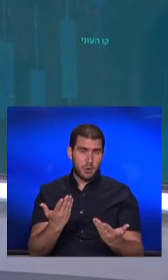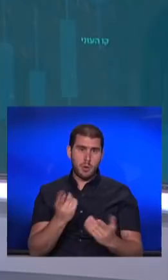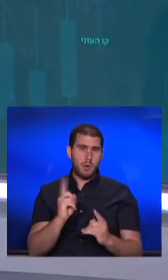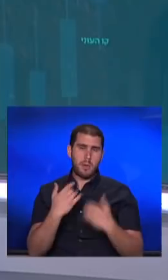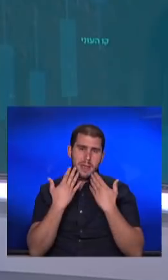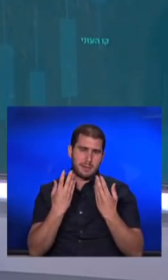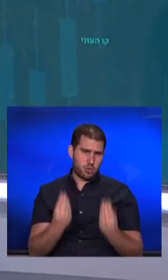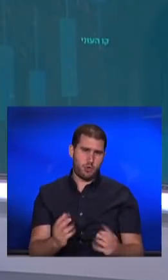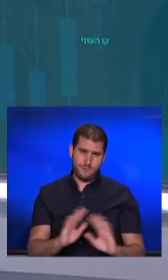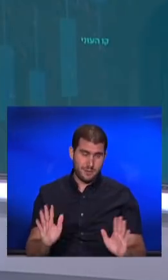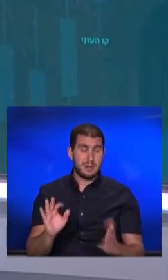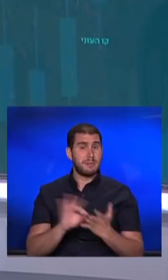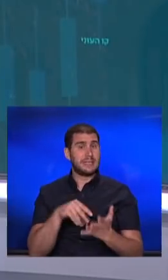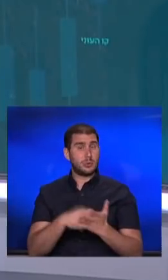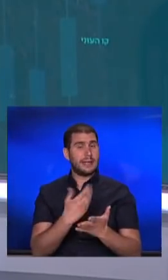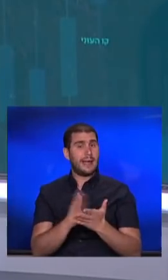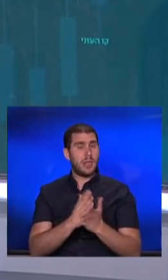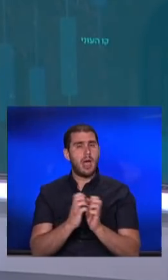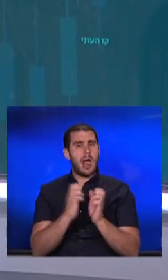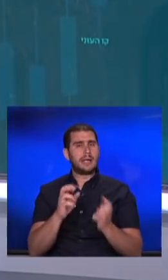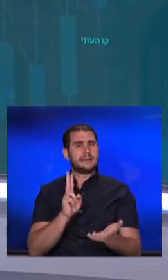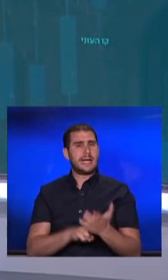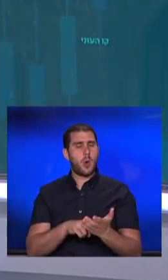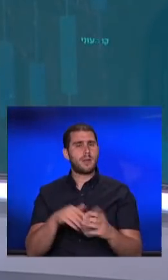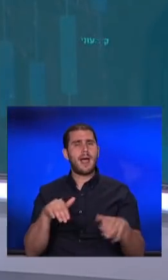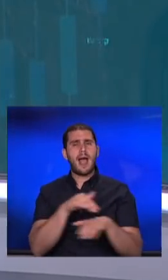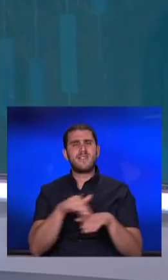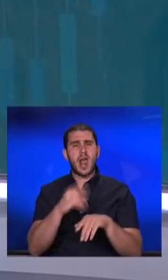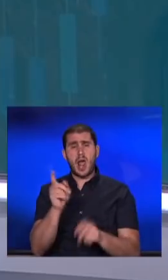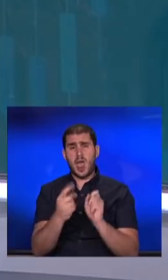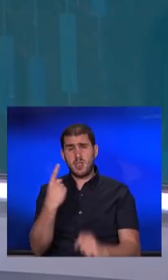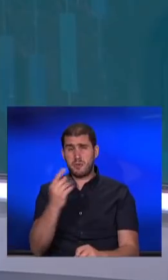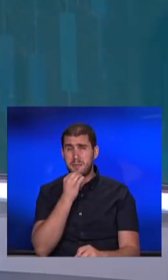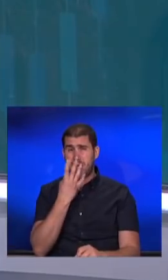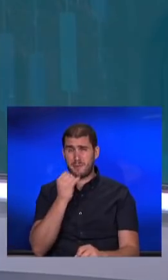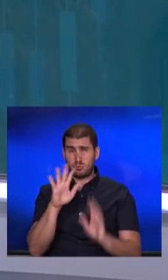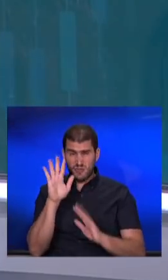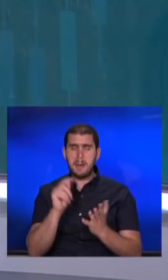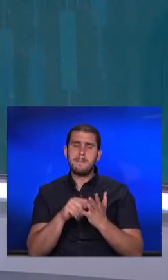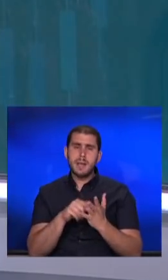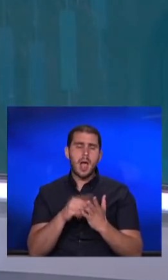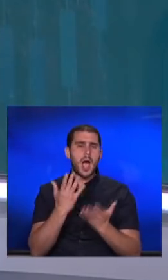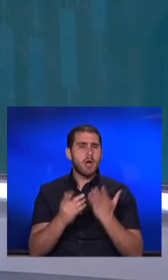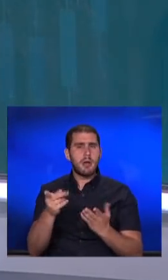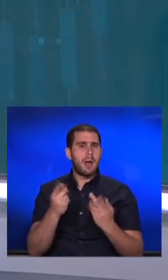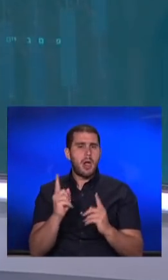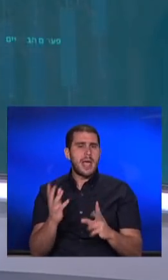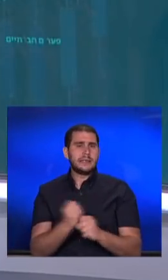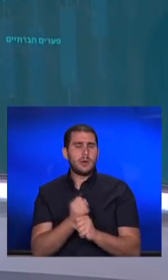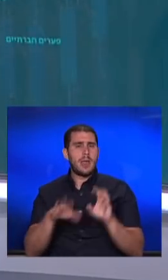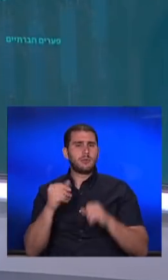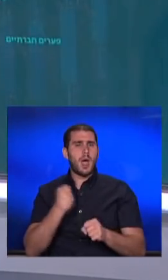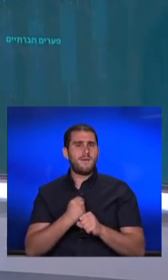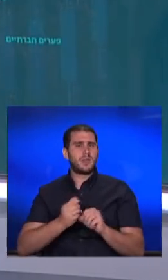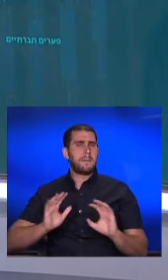טובות. במשרד האוצר החליטו להעריך את הזכאות לדמי אבטלה לאנשים האלה, בגלל שההערכה היא שהם פשוט לא יצליחו למצוא עבודה